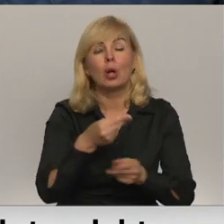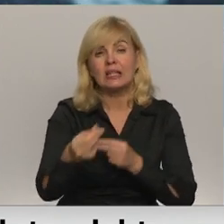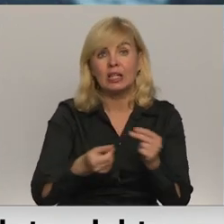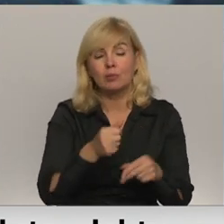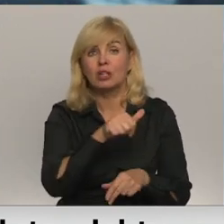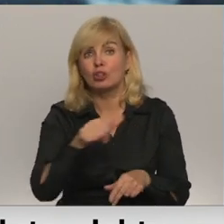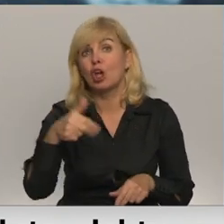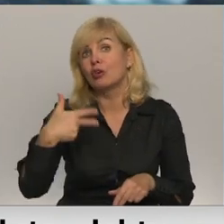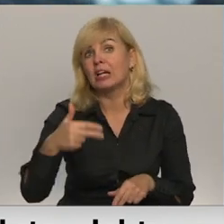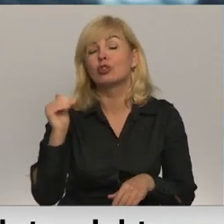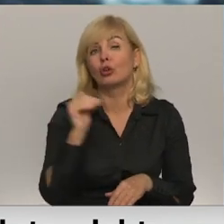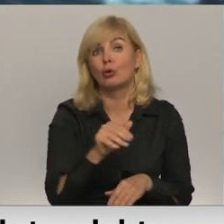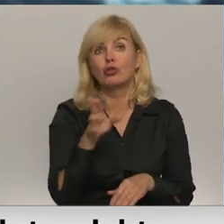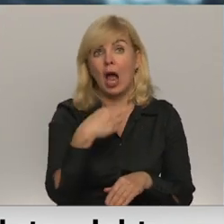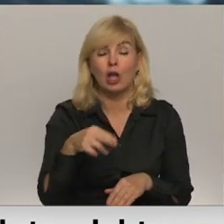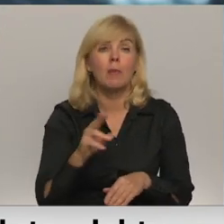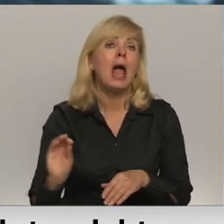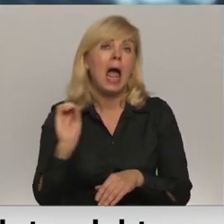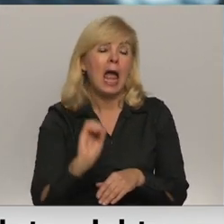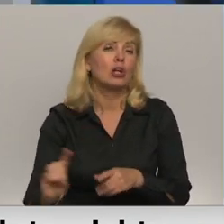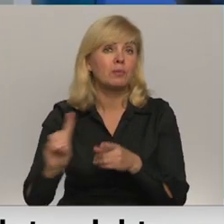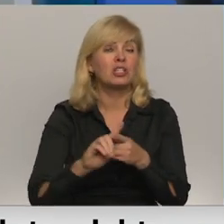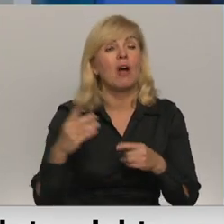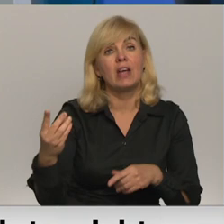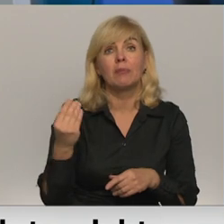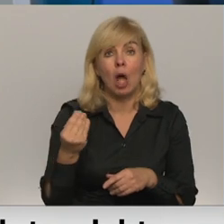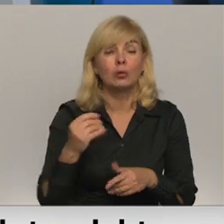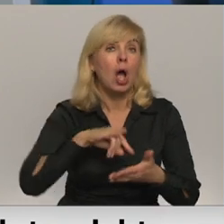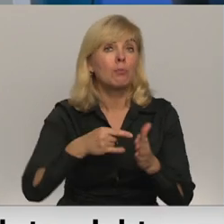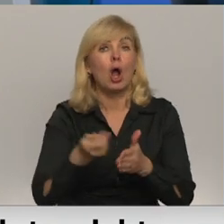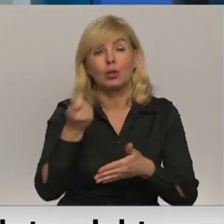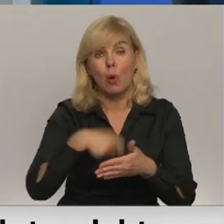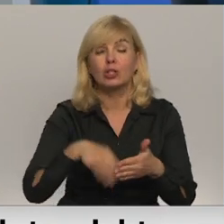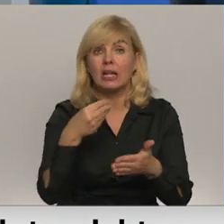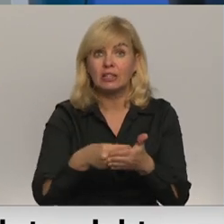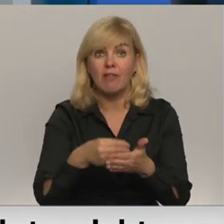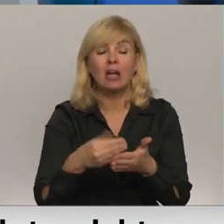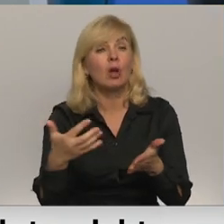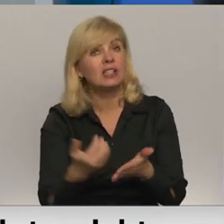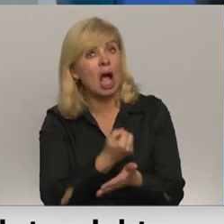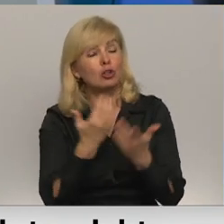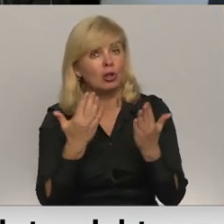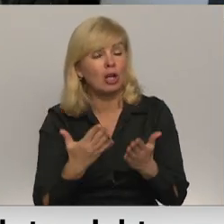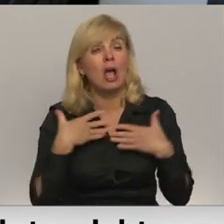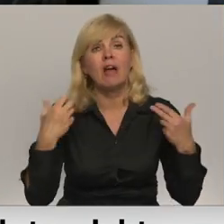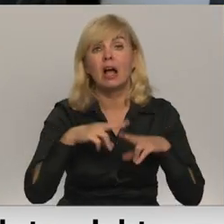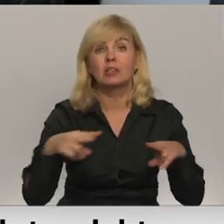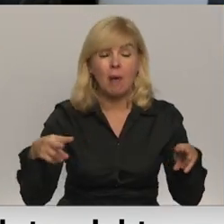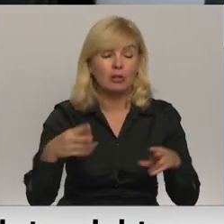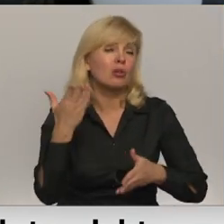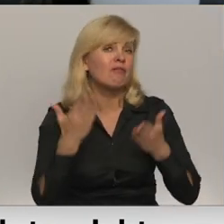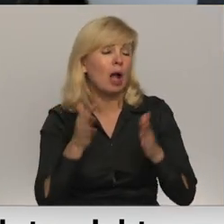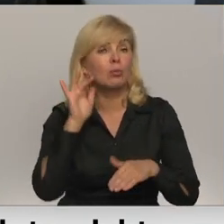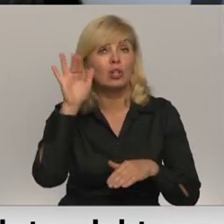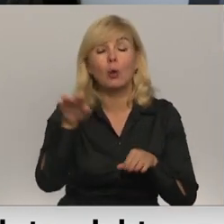aptuveni 630 tūkstoši eiro Eiropas saimnības fondu naudas. Pēc projektu noslēgumu tiks izvērdētas sasniegtie rezultāti, un Veselības ministrijā netiek izslēgts, ka